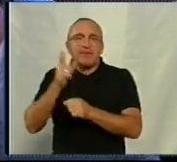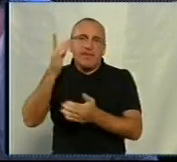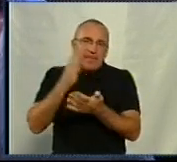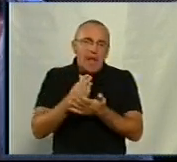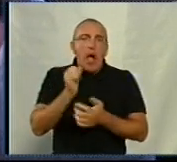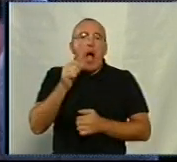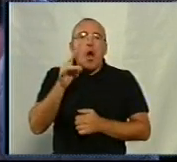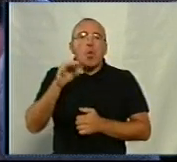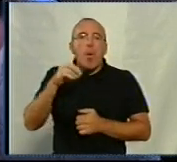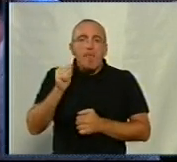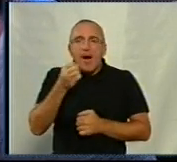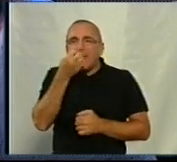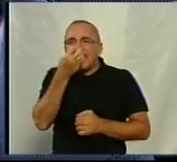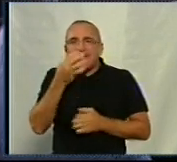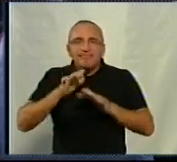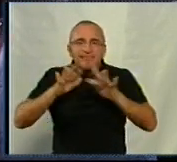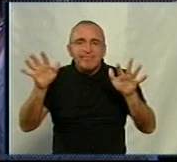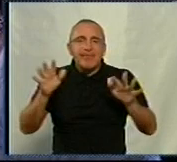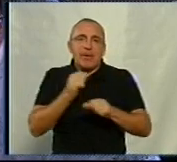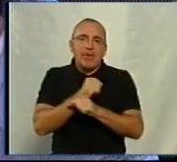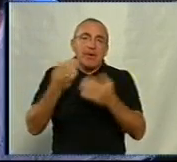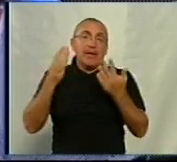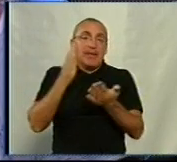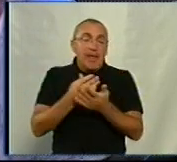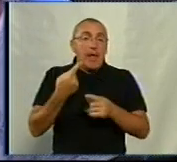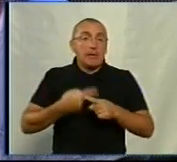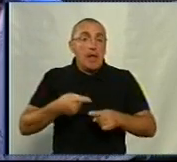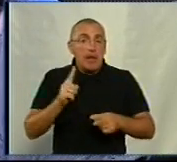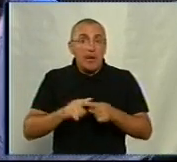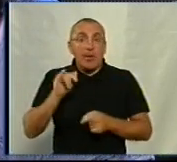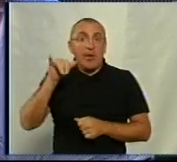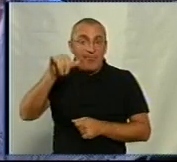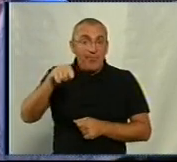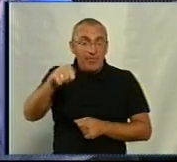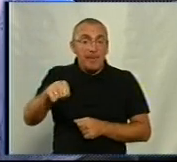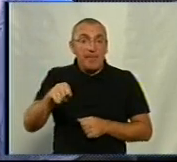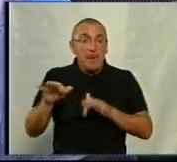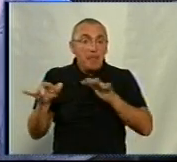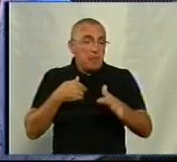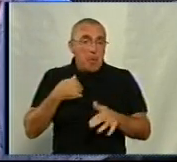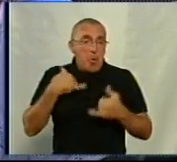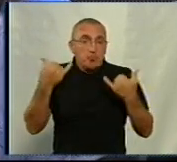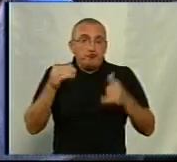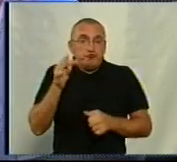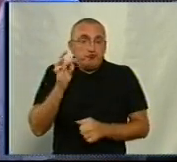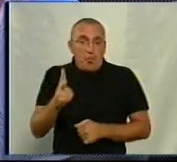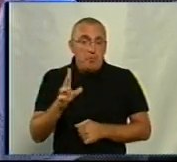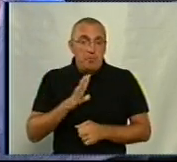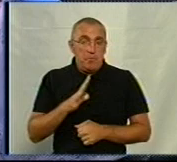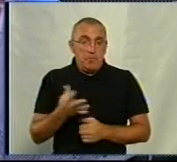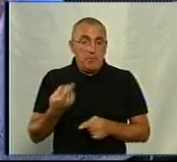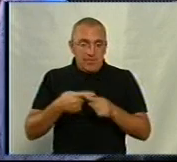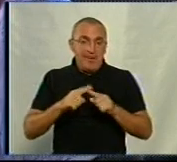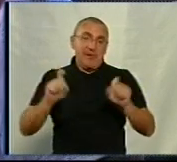ароматерапія, є релакс. І вони як розказали, що є таке, і в них на оцих процедурах я була шокована. Ну, представте,